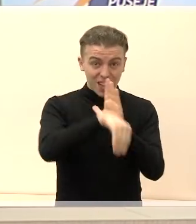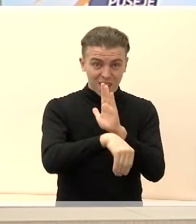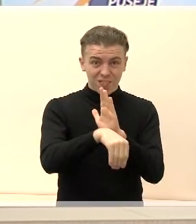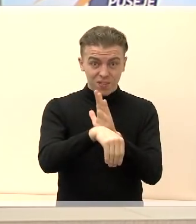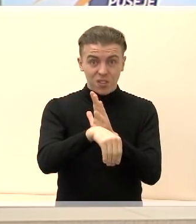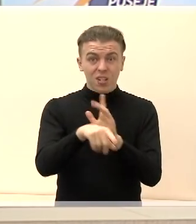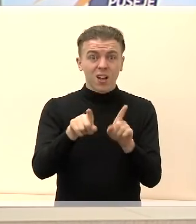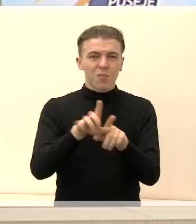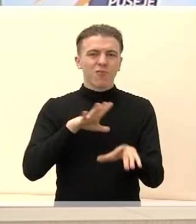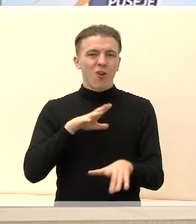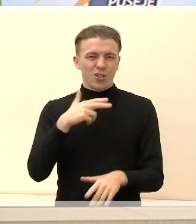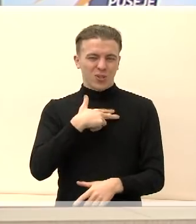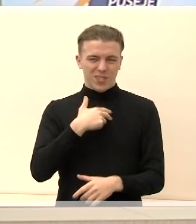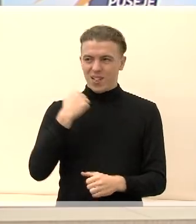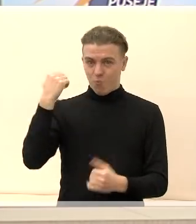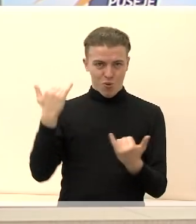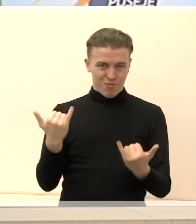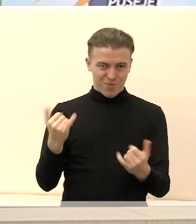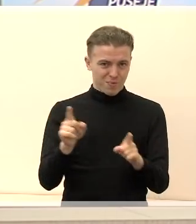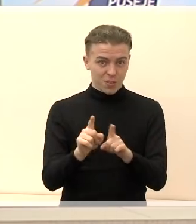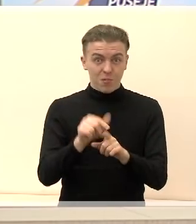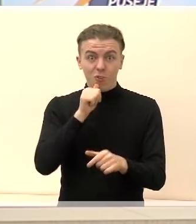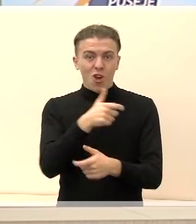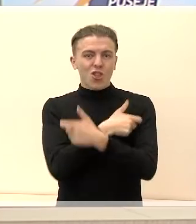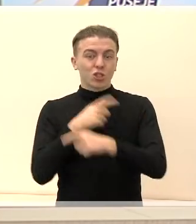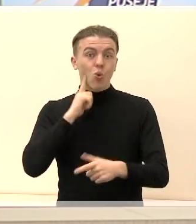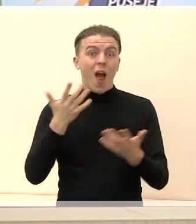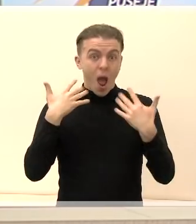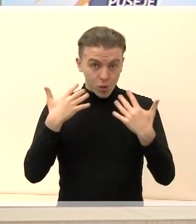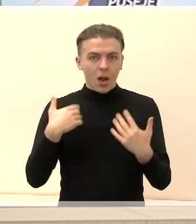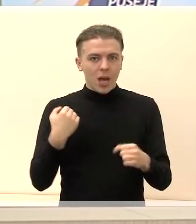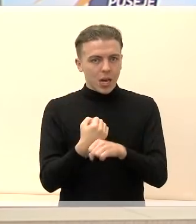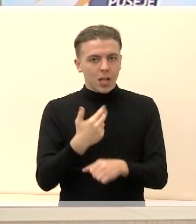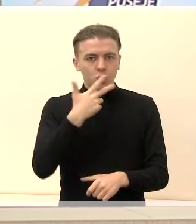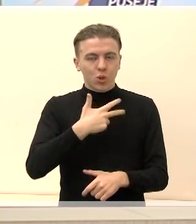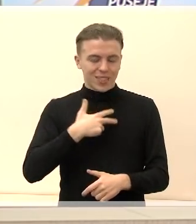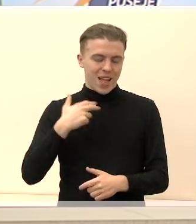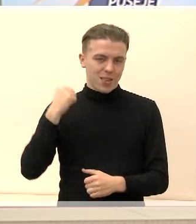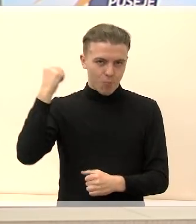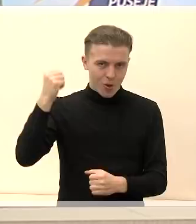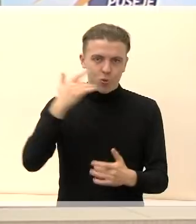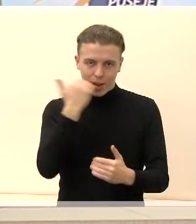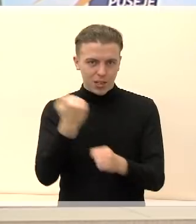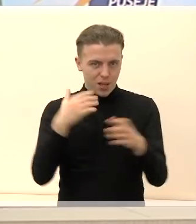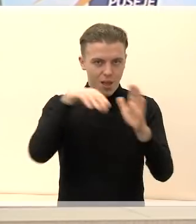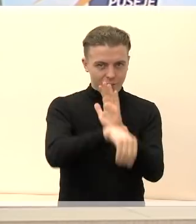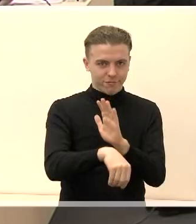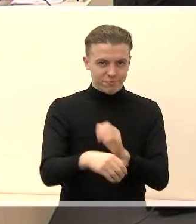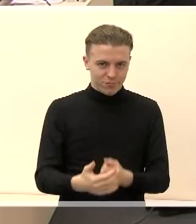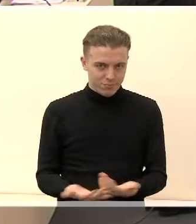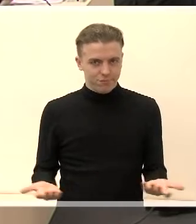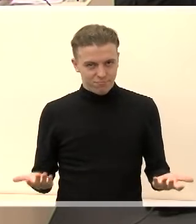panašu stojimas į socialdemokratų partiją. Jeigu nori būti vaikų dar želio auklytoj, tai stokiai socialdemokratų partiją. Tai kas nepalyginamas tas su tuomu.